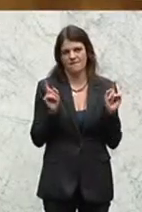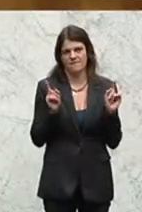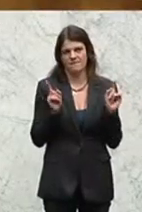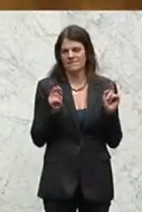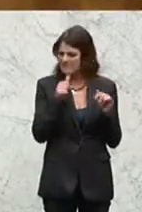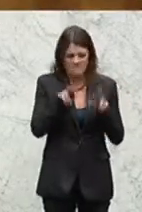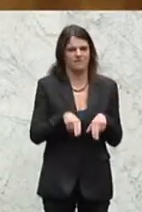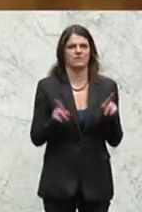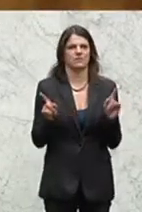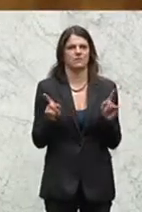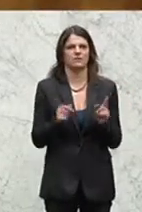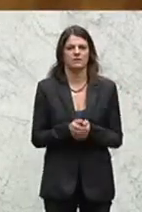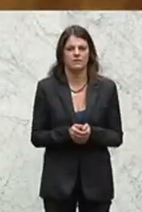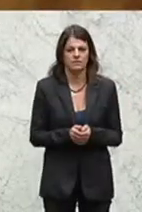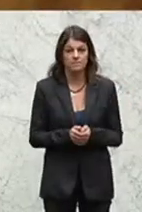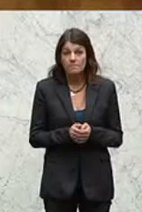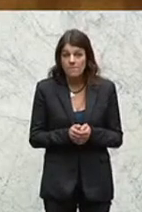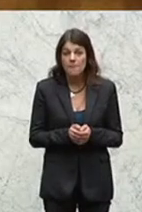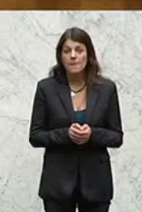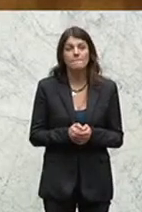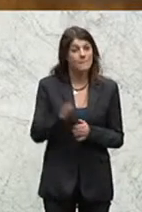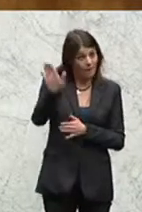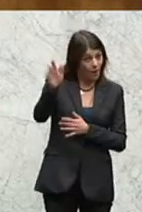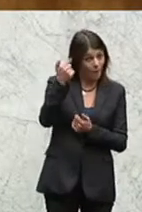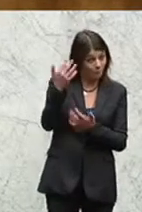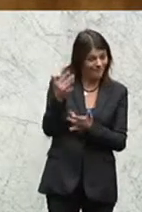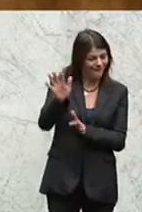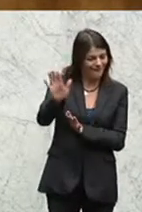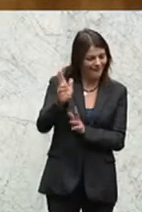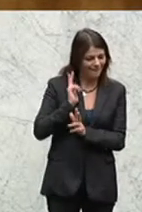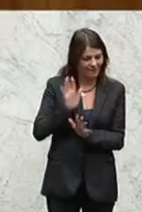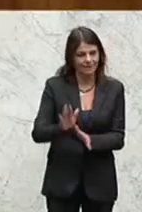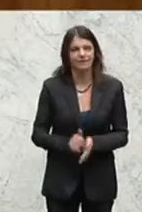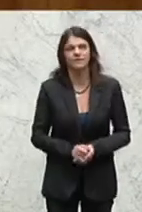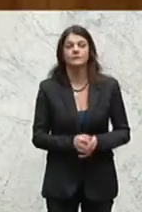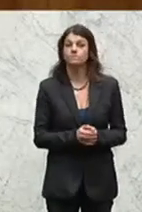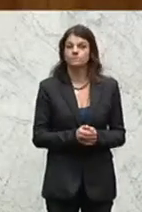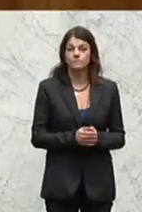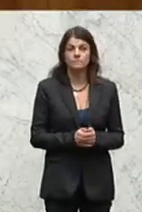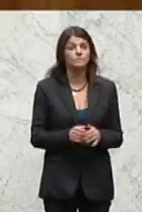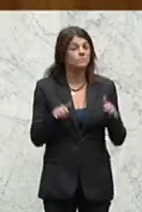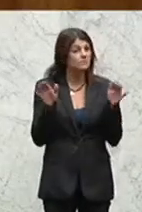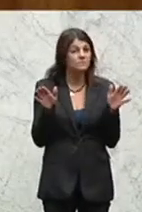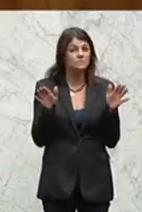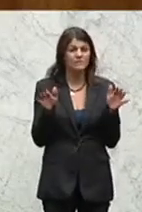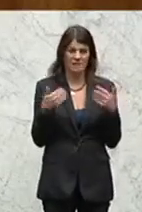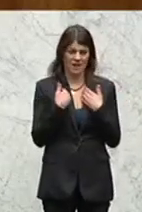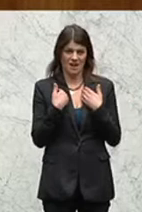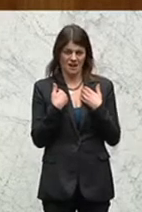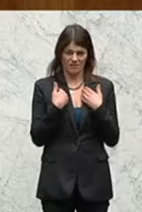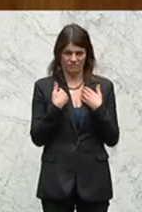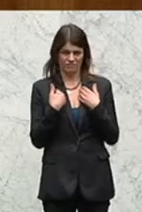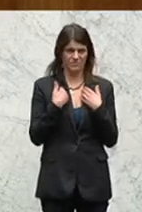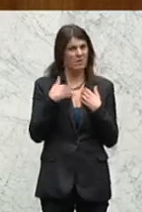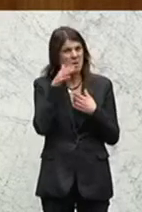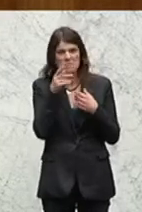das ist eigentlich nicht richtig. Und ich kann mich, jetzt gehen wir zu den Zahlen, ja. Ich kann mich nicht damit anfreunden, wenn es dann